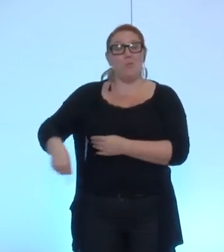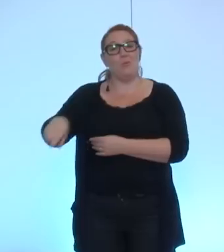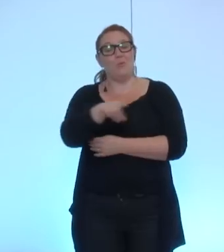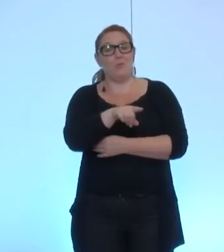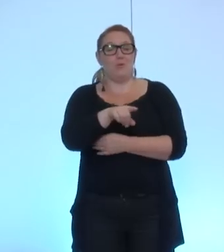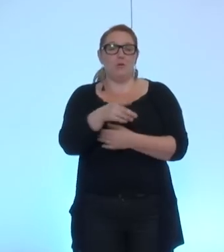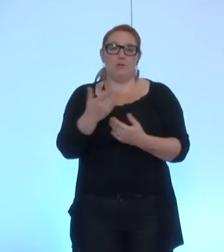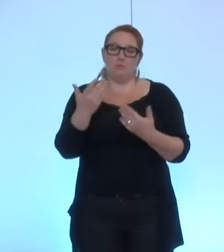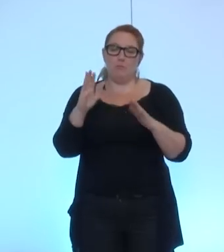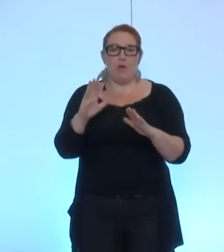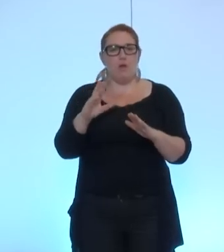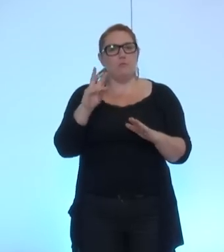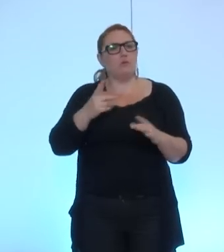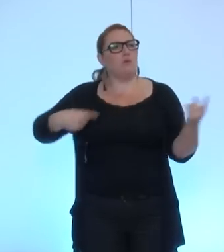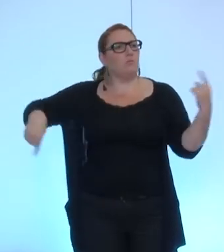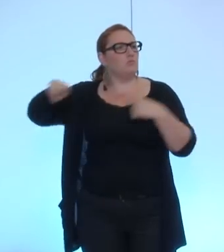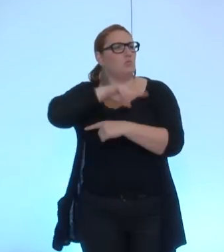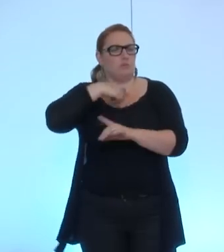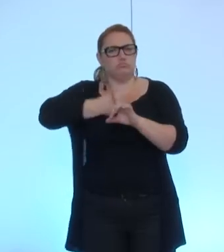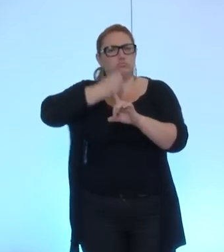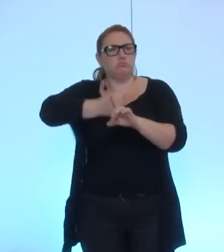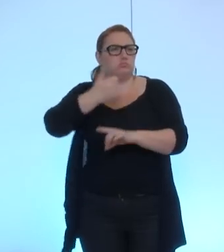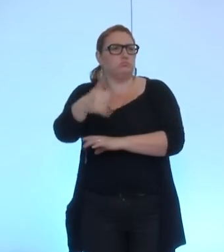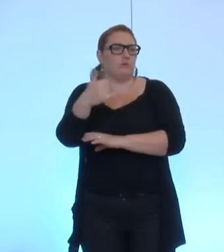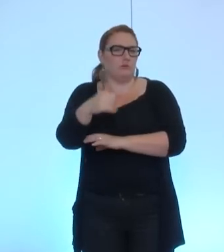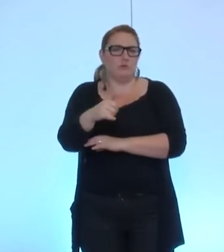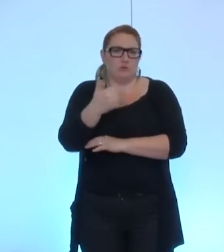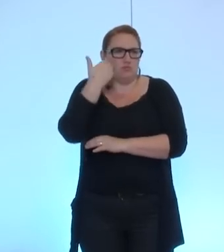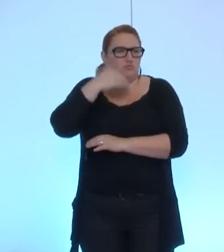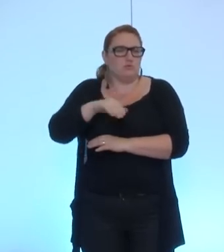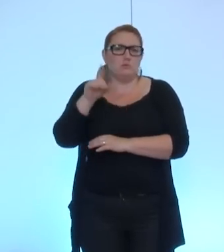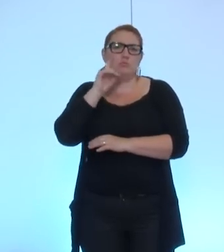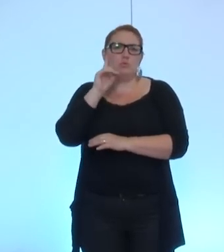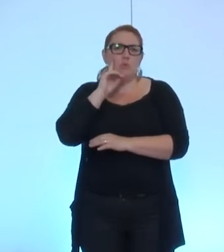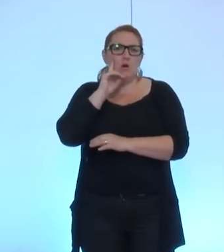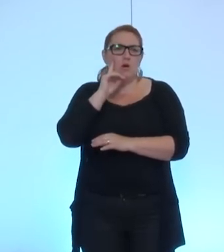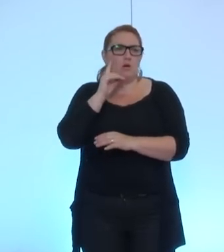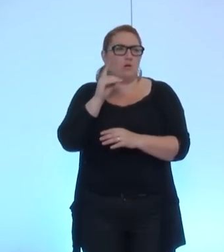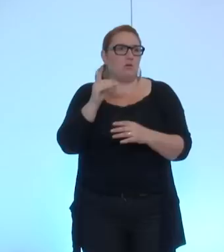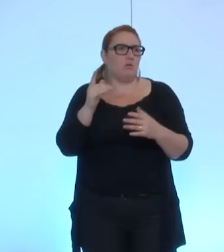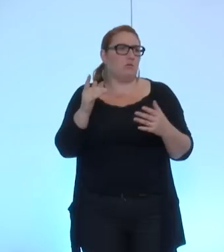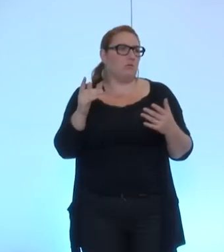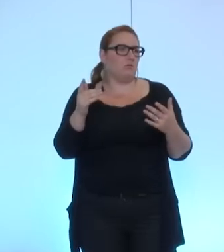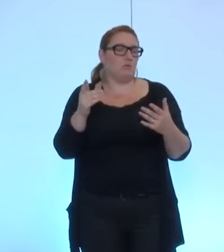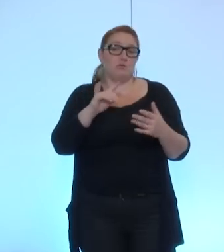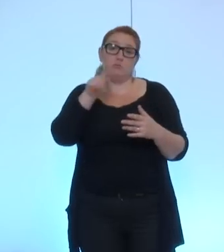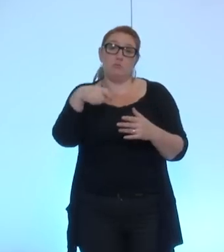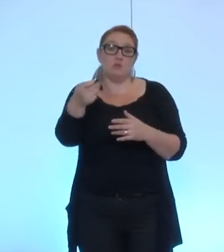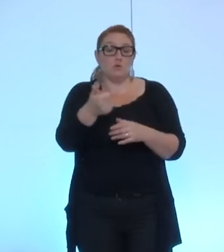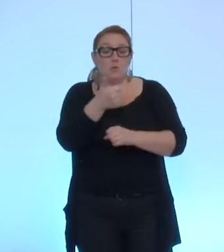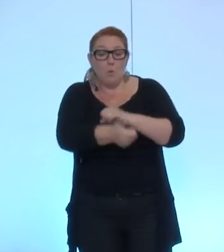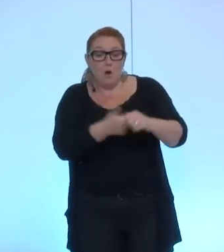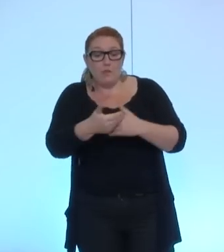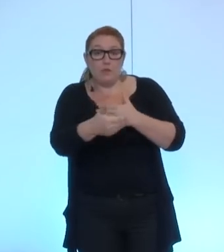que nous sommes tous, rester mobilisés sur ce sujet, puisque nous avons toujours le risque de basculer dans des sur-effectifs au cours de l'année.